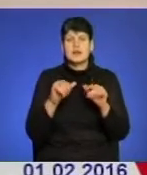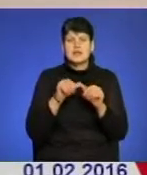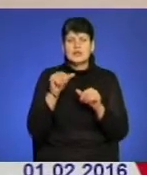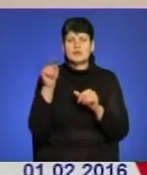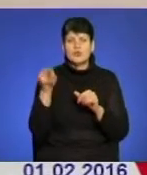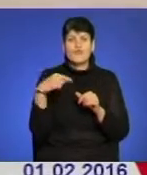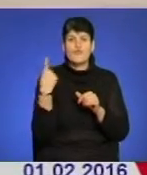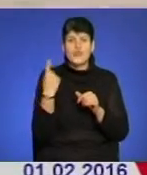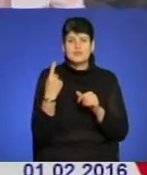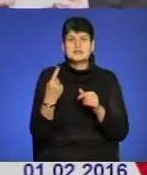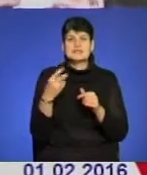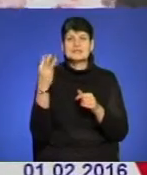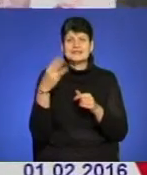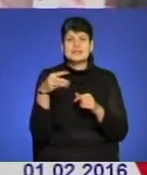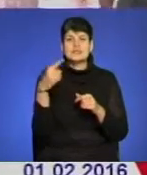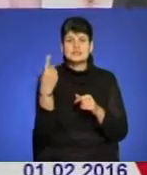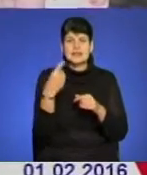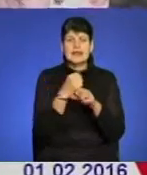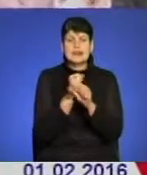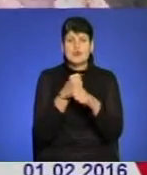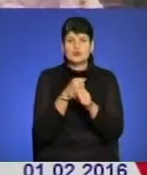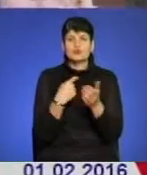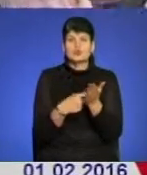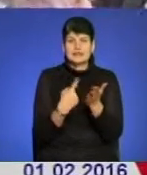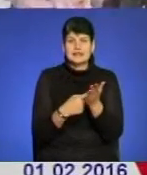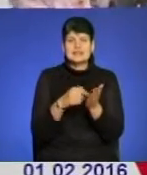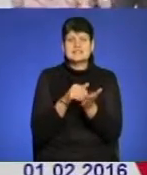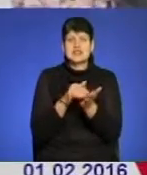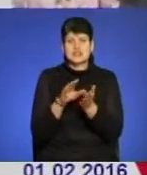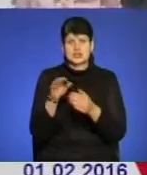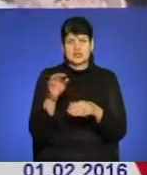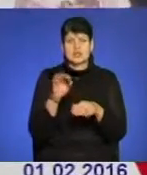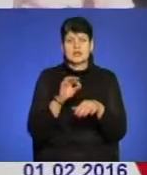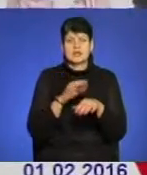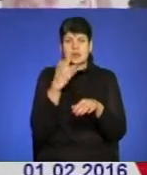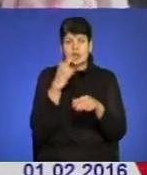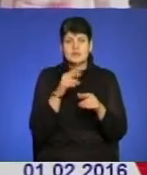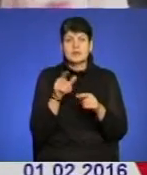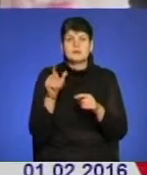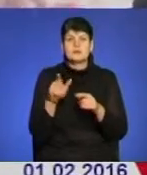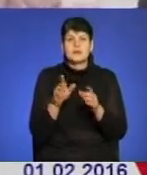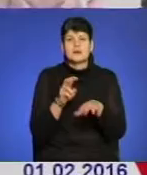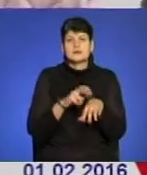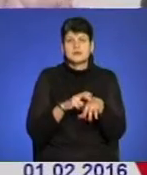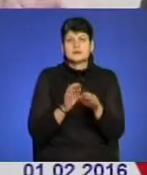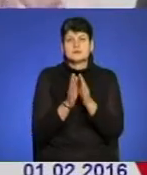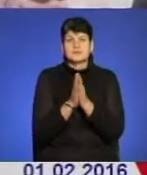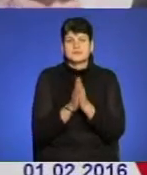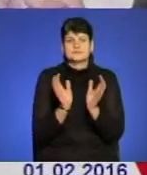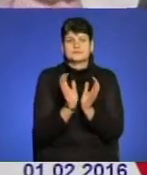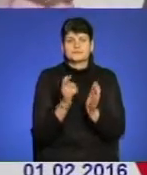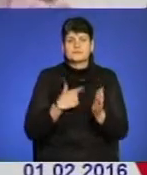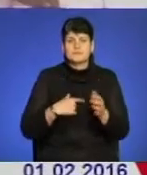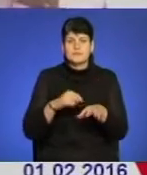31 лабораторно підтверджений хворий на свинячий грип. Епідеміологи радять берегтися від хвороби усіма можливими засобами.